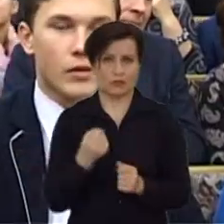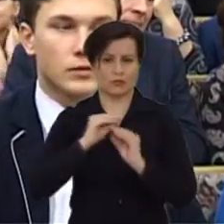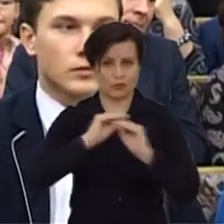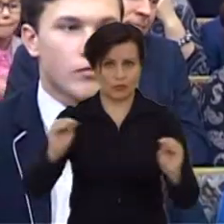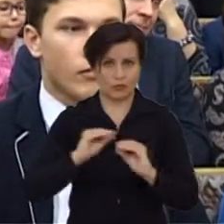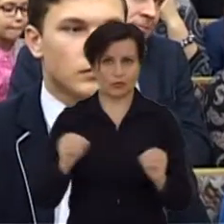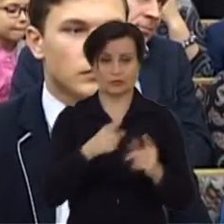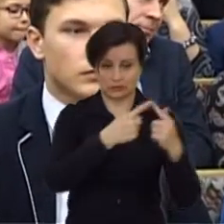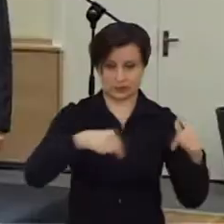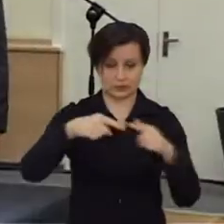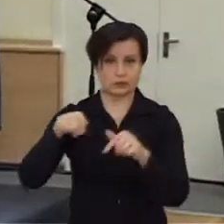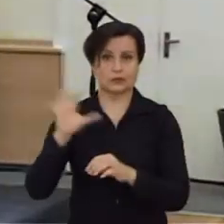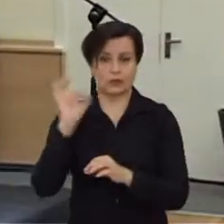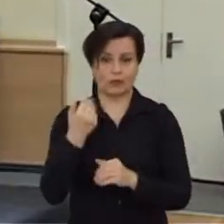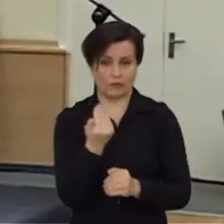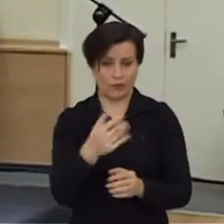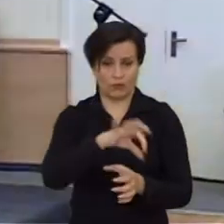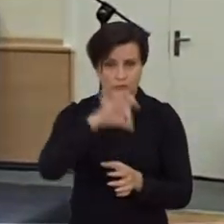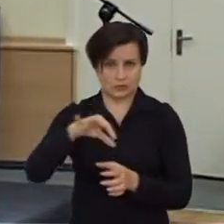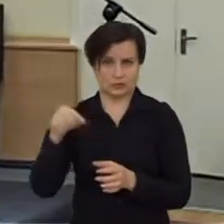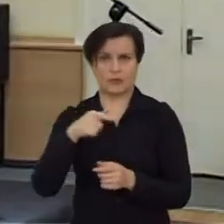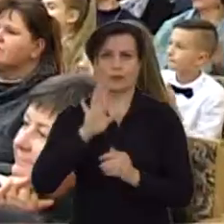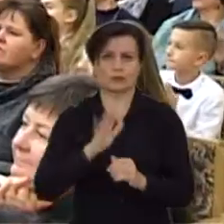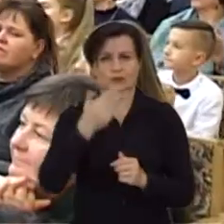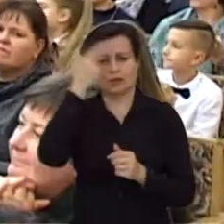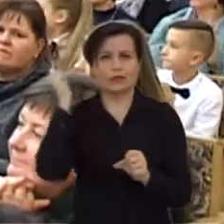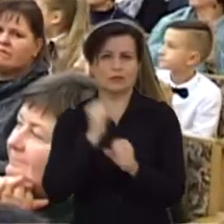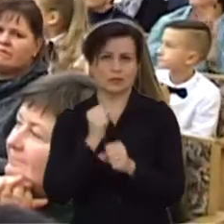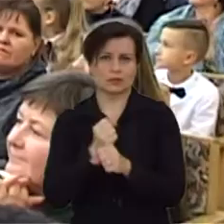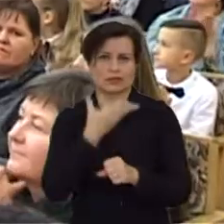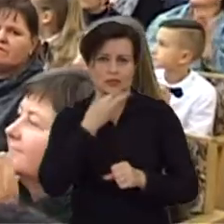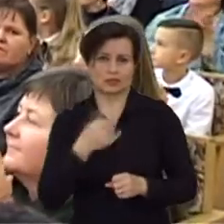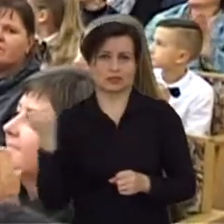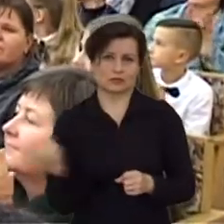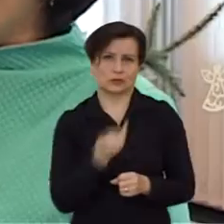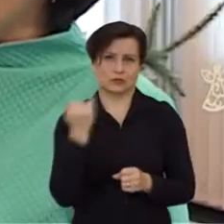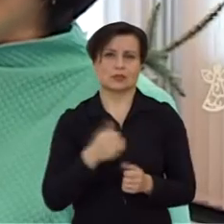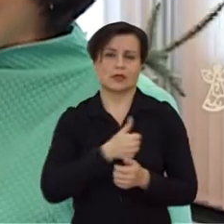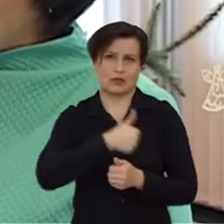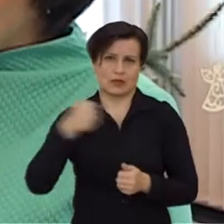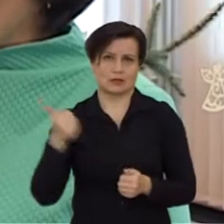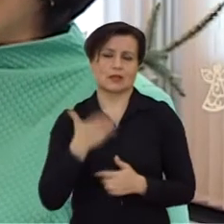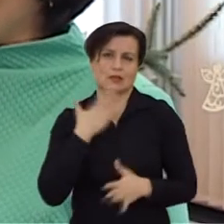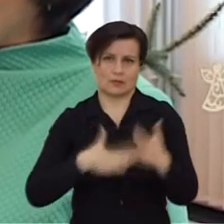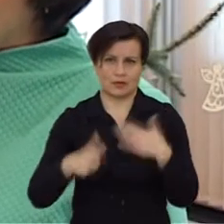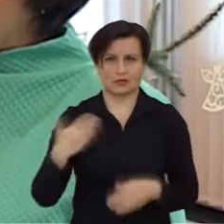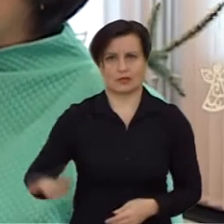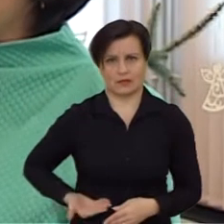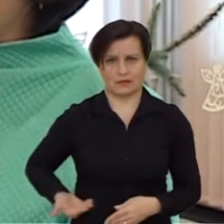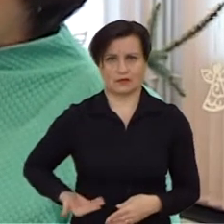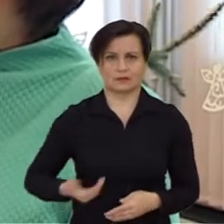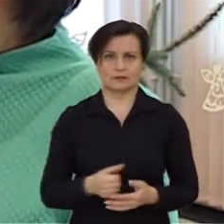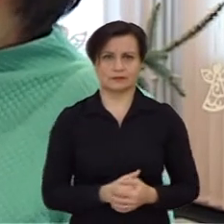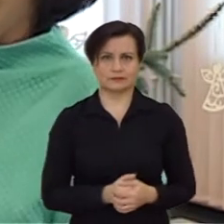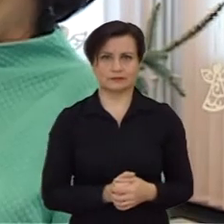sritise, kurias jie yra pasirinkę, tai jie turi visus šansus padaryti mūsų Lietuvą gražesnę, įdomesnę, geresnę